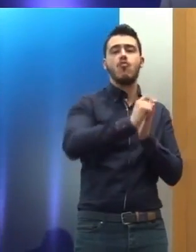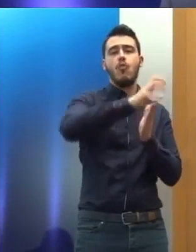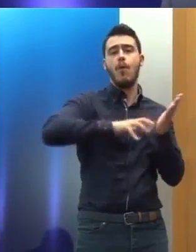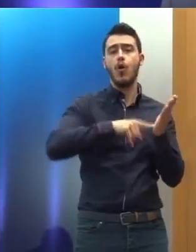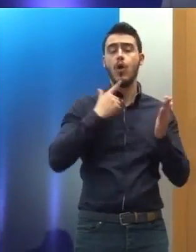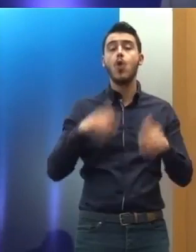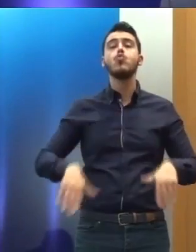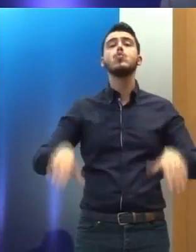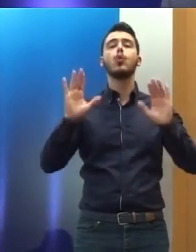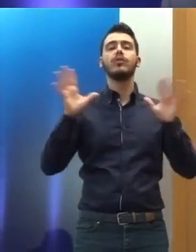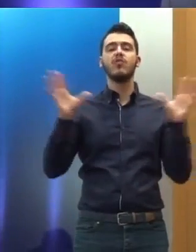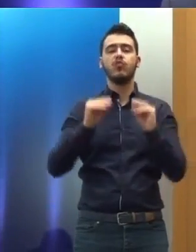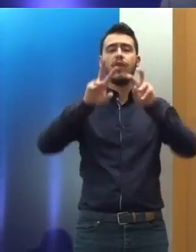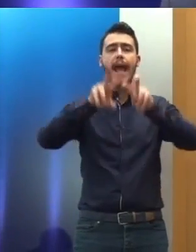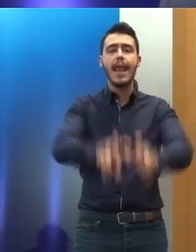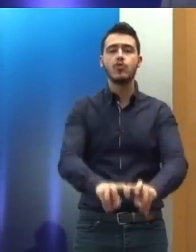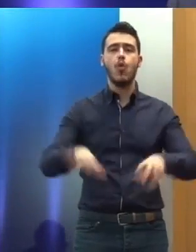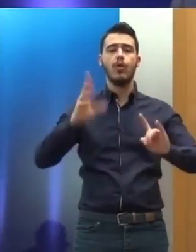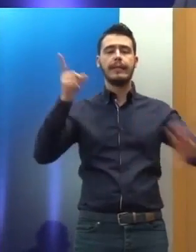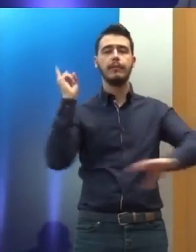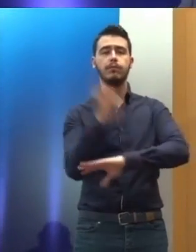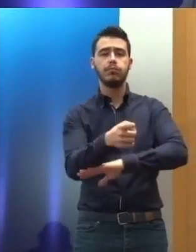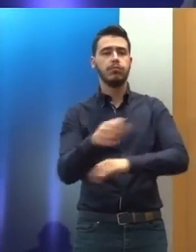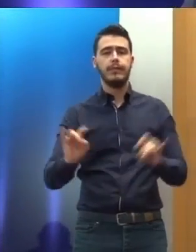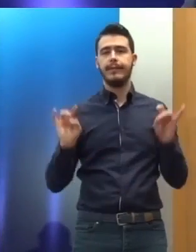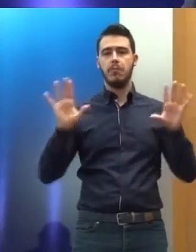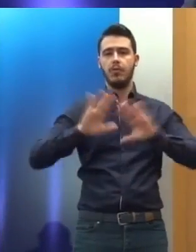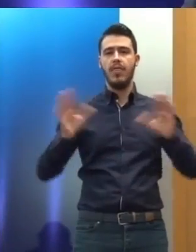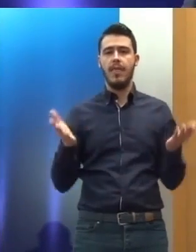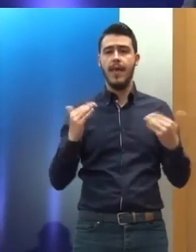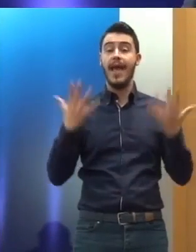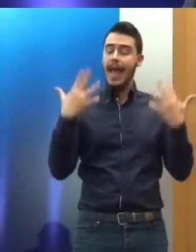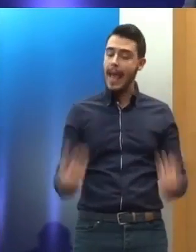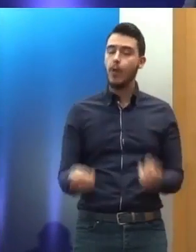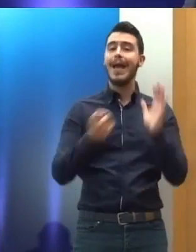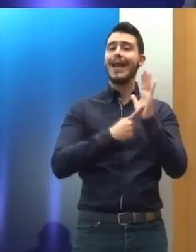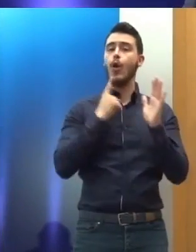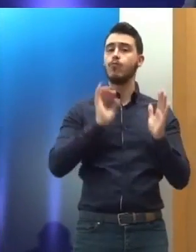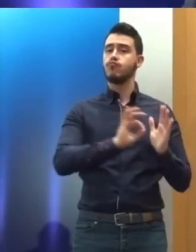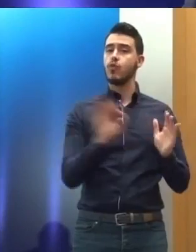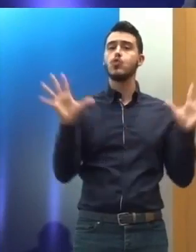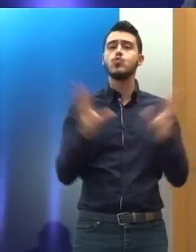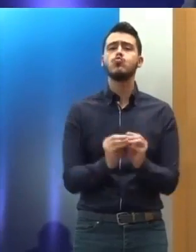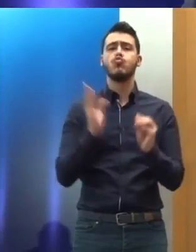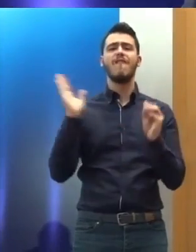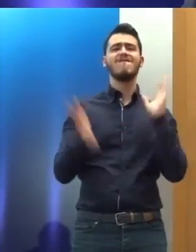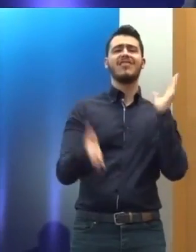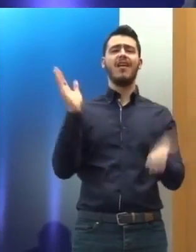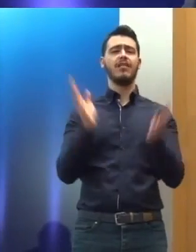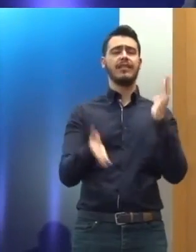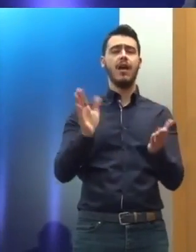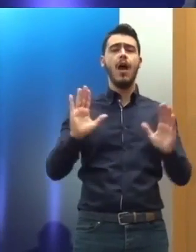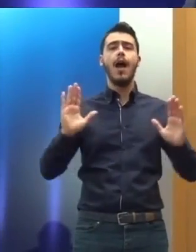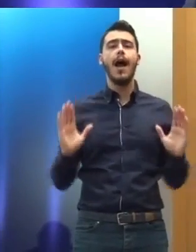κυρωτικοί και οι ελεγκτικοί μηχανισμοί. Έχουμε μια πάρα πολύ καλή νομοθεσία κατά των βασανιστήριων. Μας ζητάνε όμως